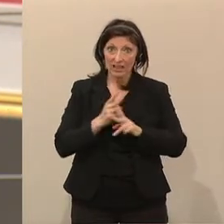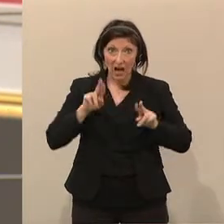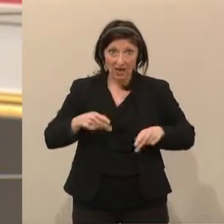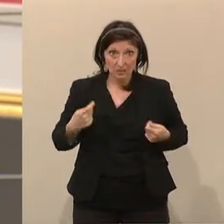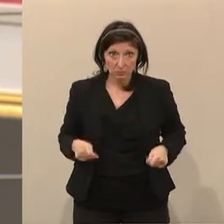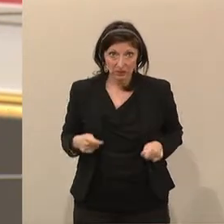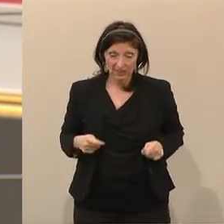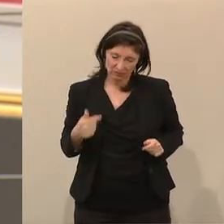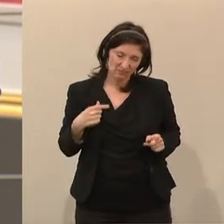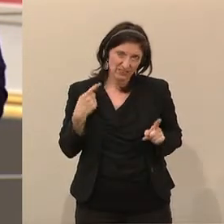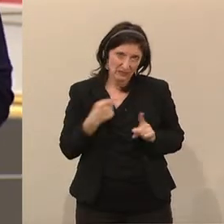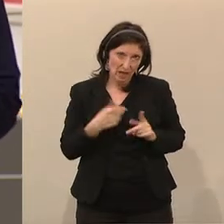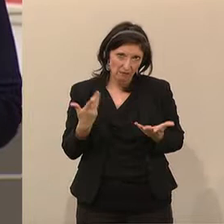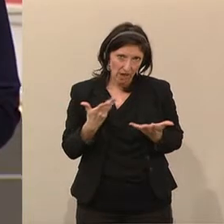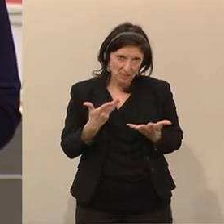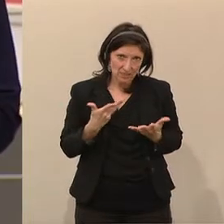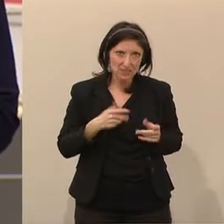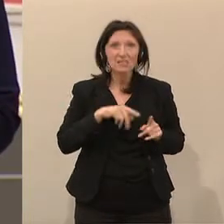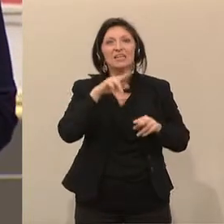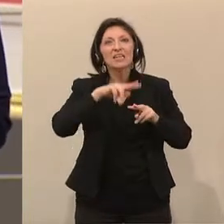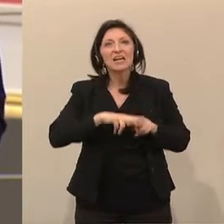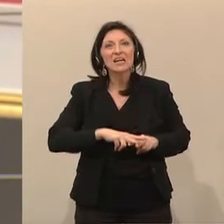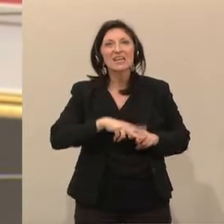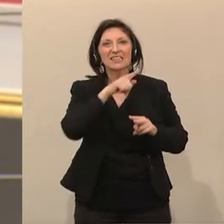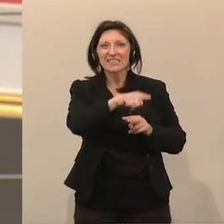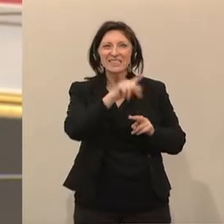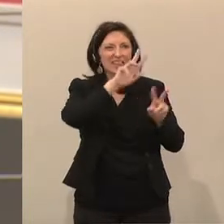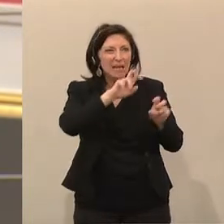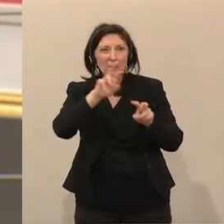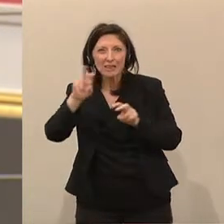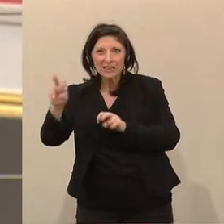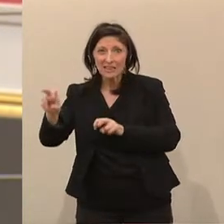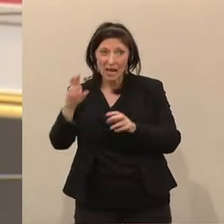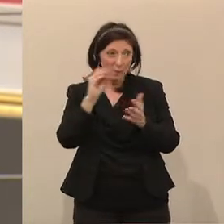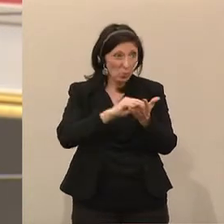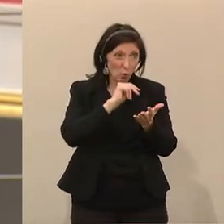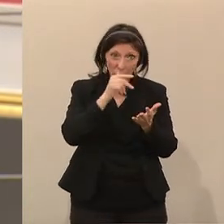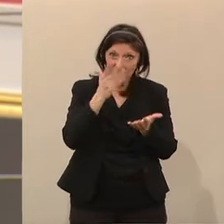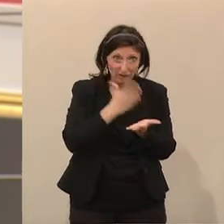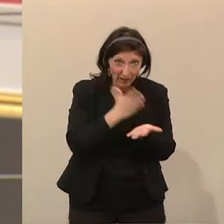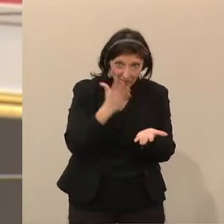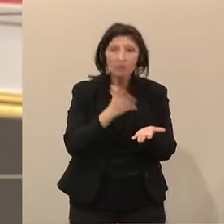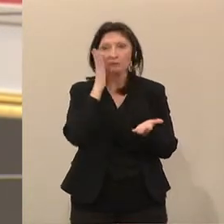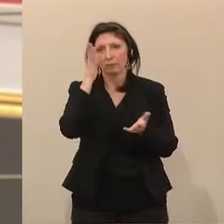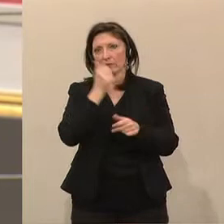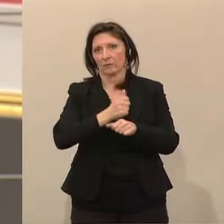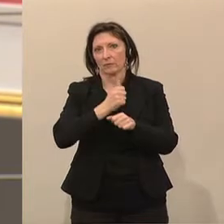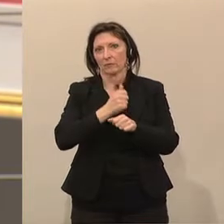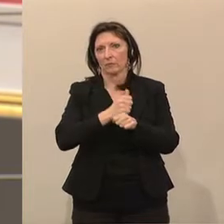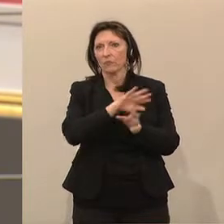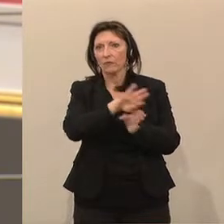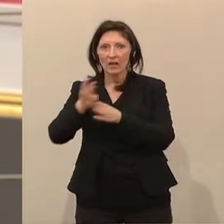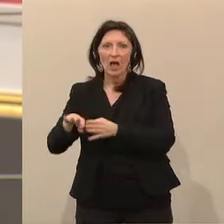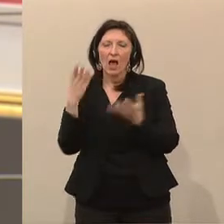den Abschluss aller noch verbleibenden Dossiers aus diesem Paket auch an. Im Agrarbereich wird 2018 das